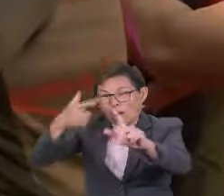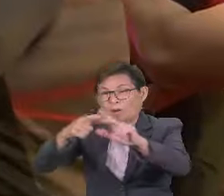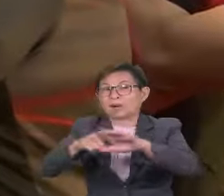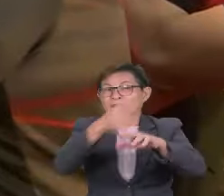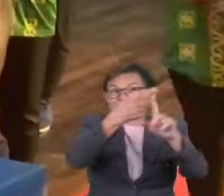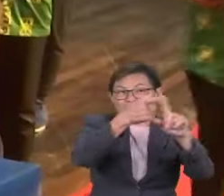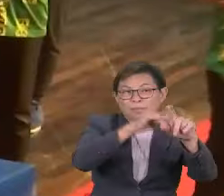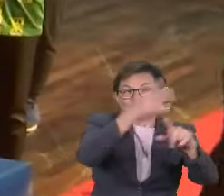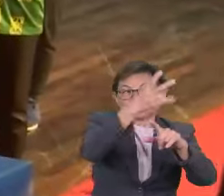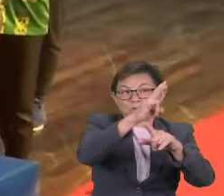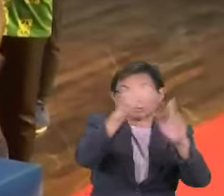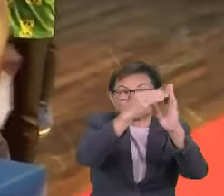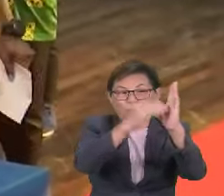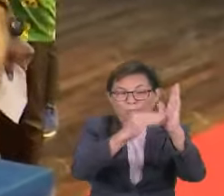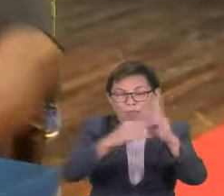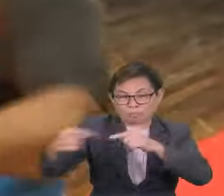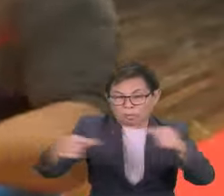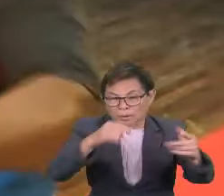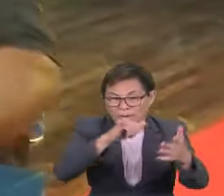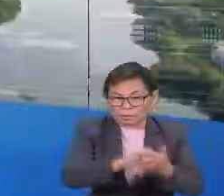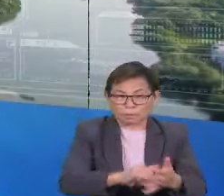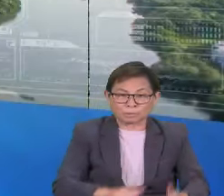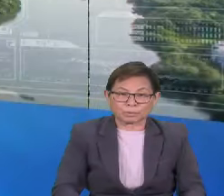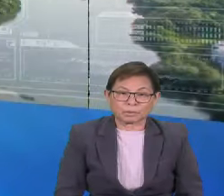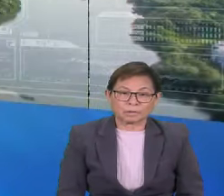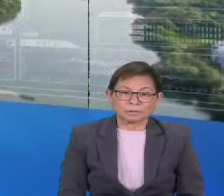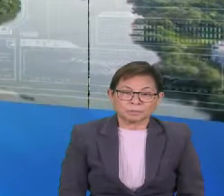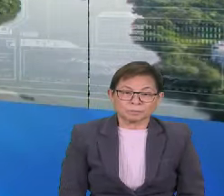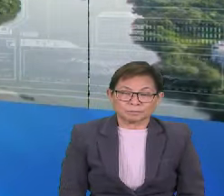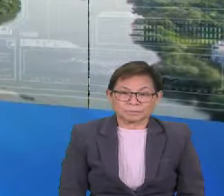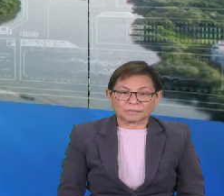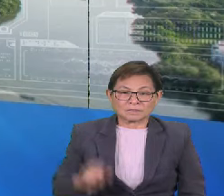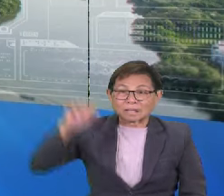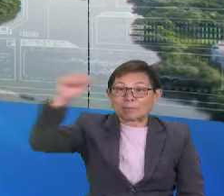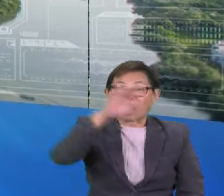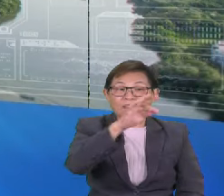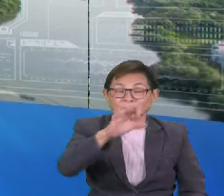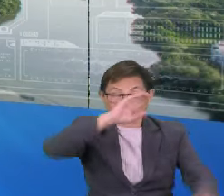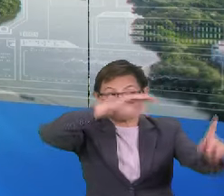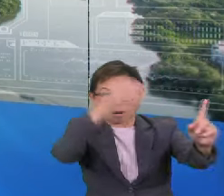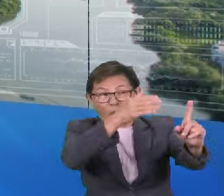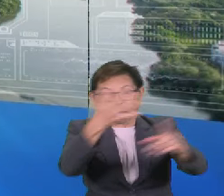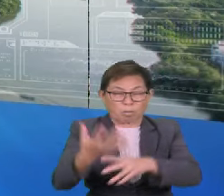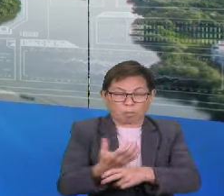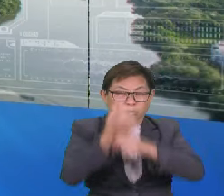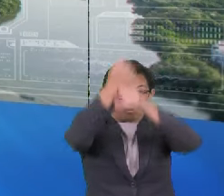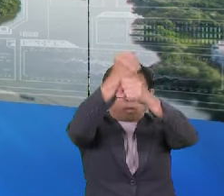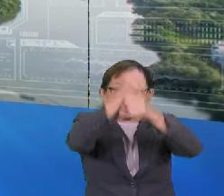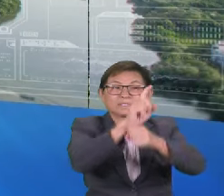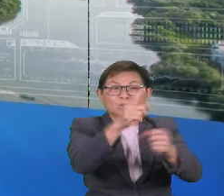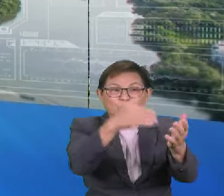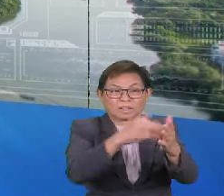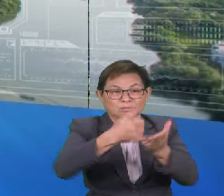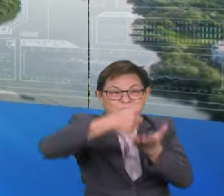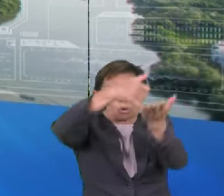17 jenis acara yang dipertandingkan. Sabah FC menyasarkan untuk menjulang sekurang-kurangnya